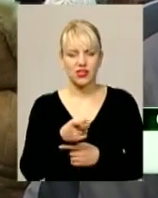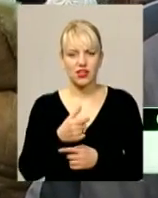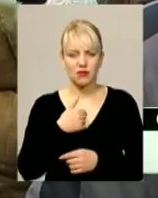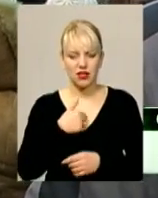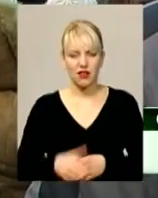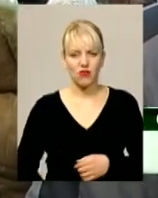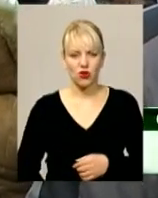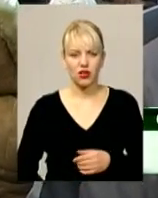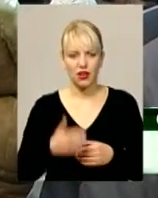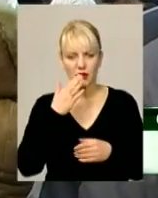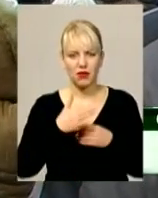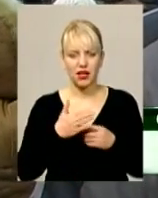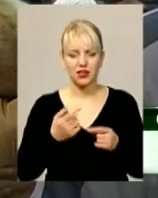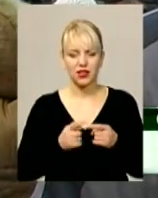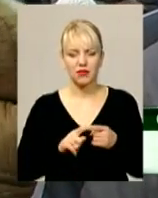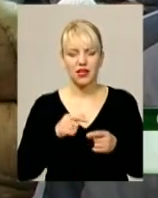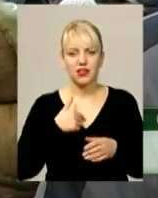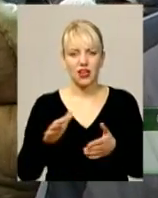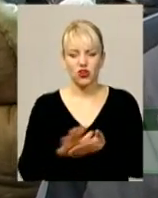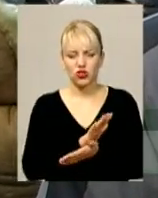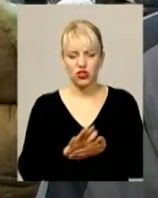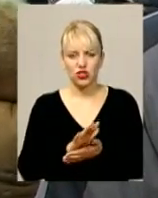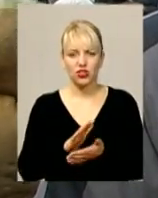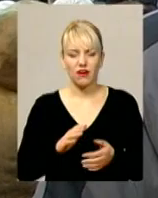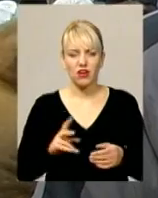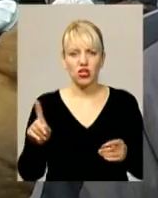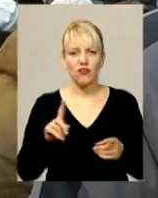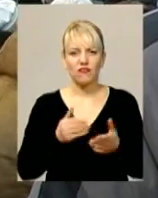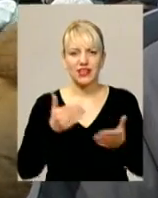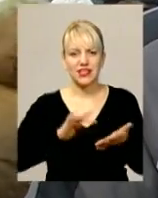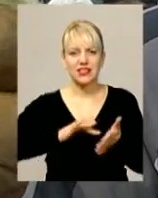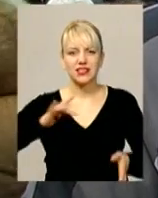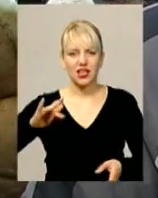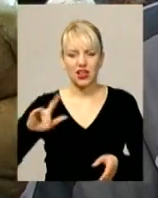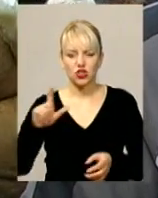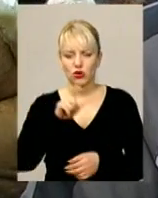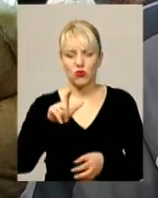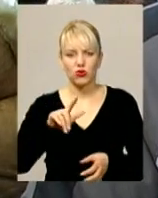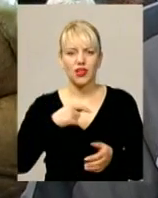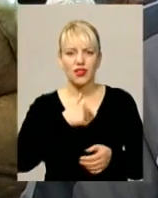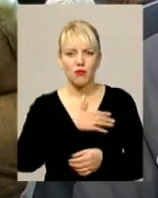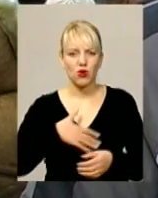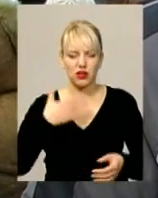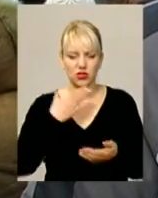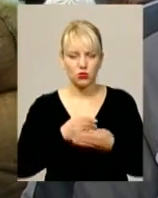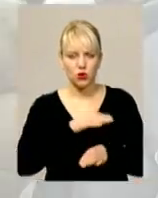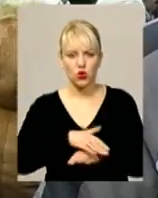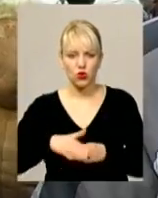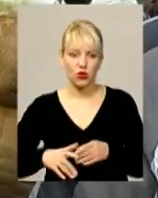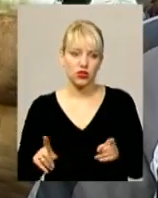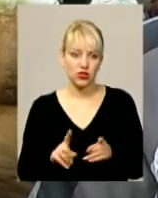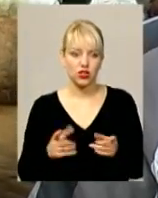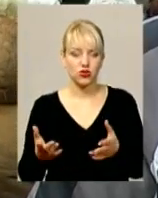розчищав раму від осколків, аби щоб люди не поранили собі ноги або ще що.